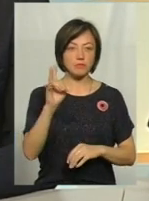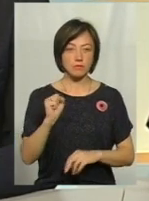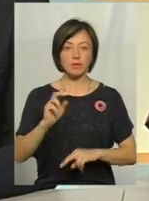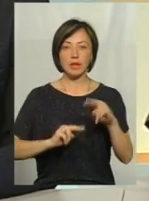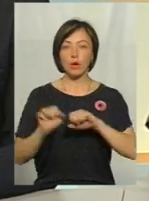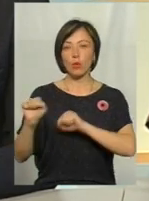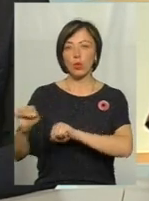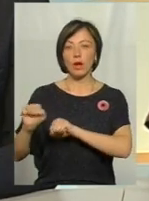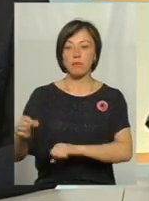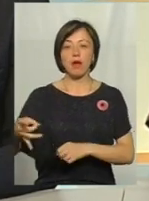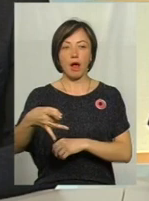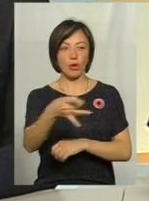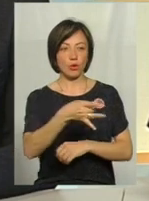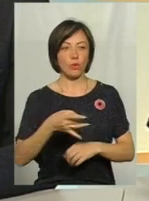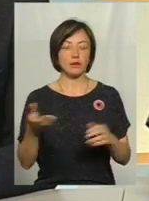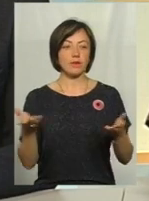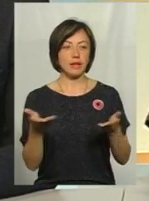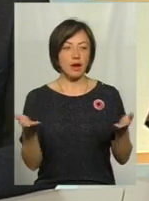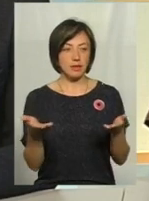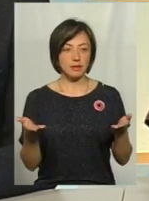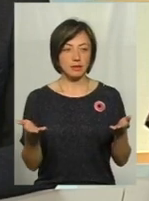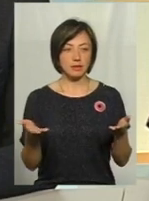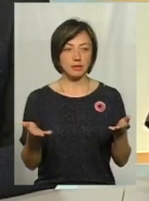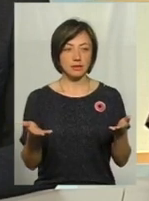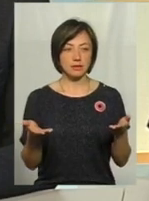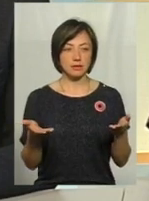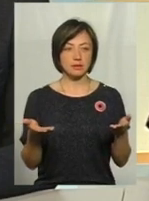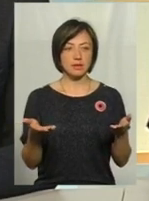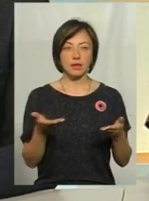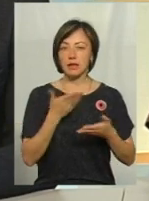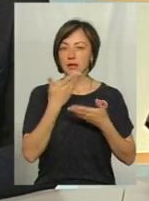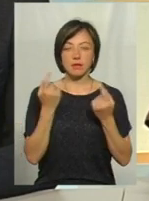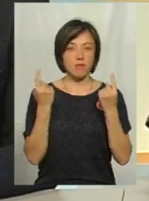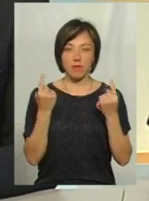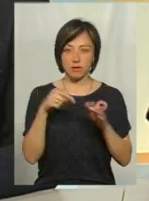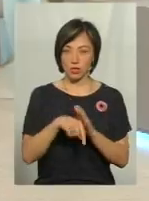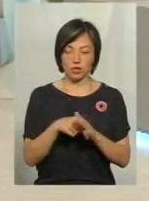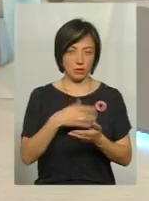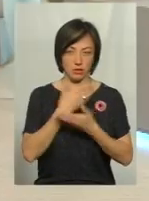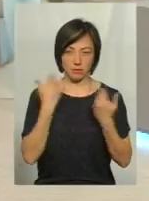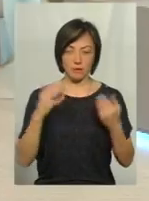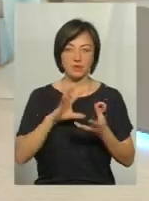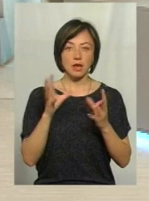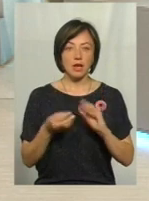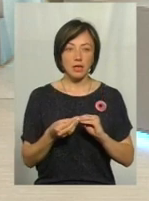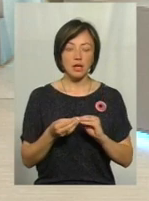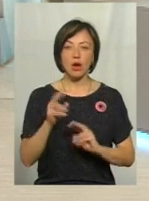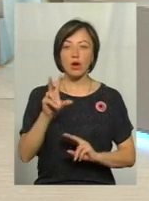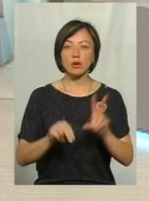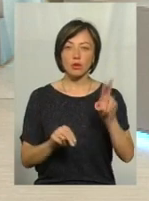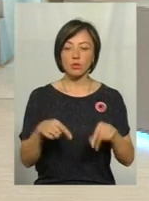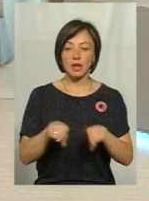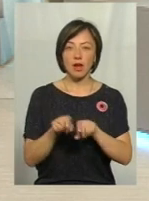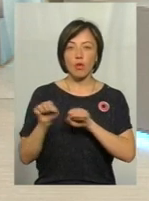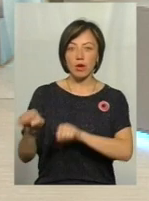цих укріпрайонів, які практично не зіграли великої ролі. Взагалі, розраховано, що такий